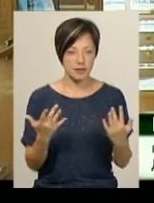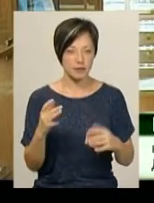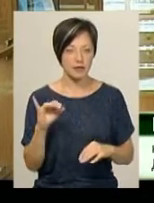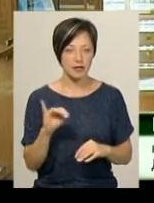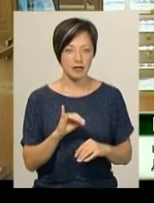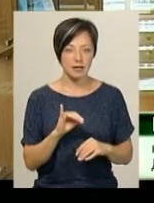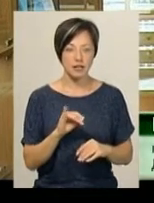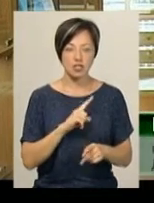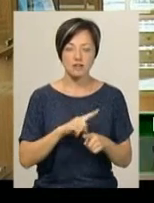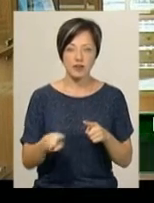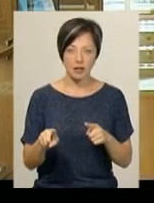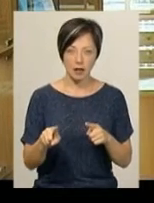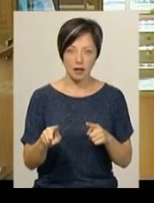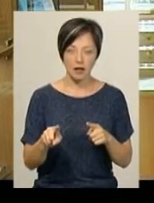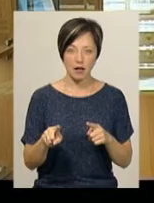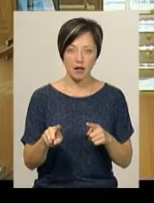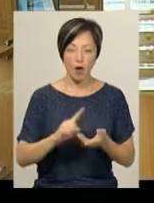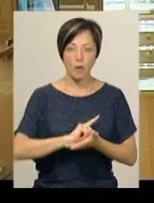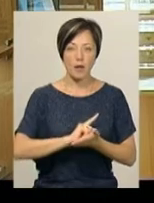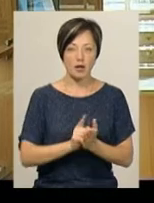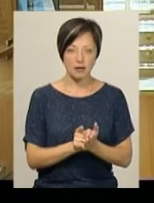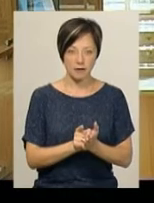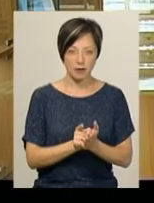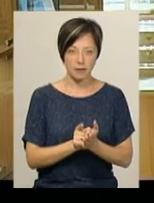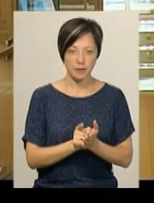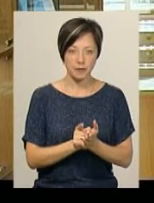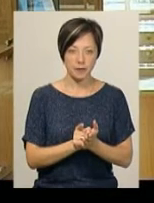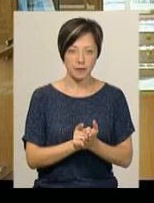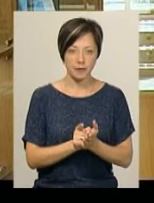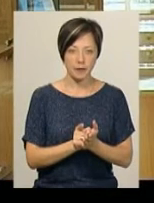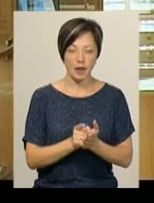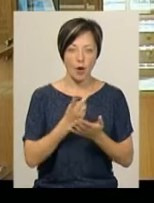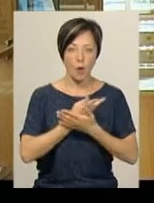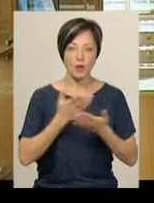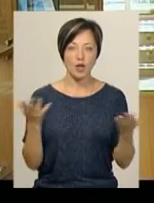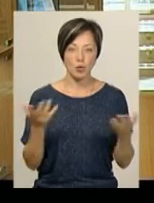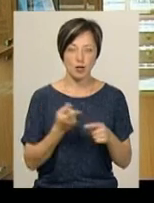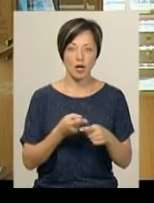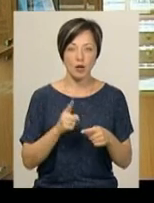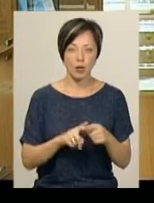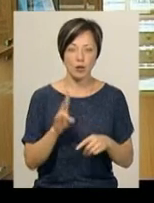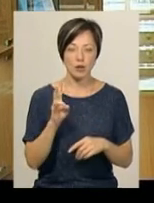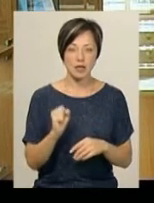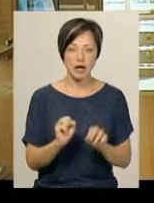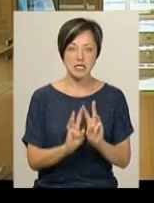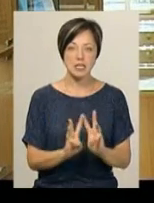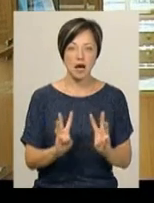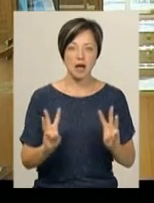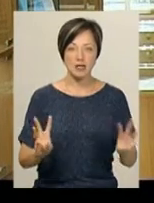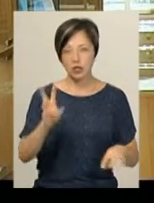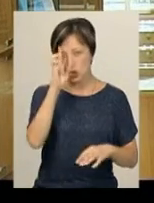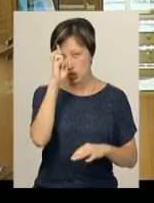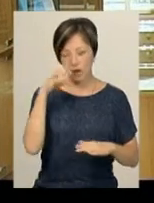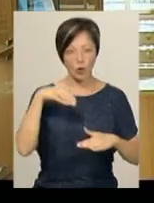І швидке оперативне оприлюднення його на сайті Державного